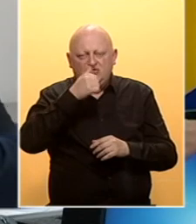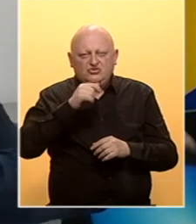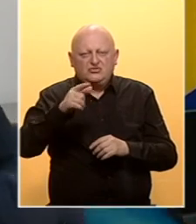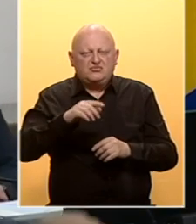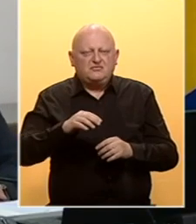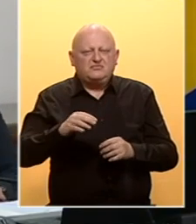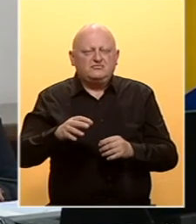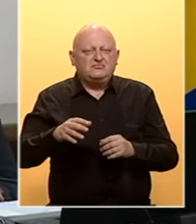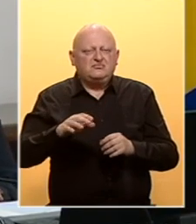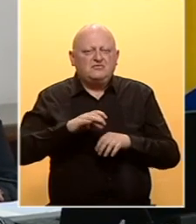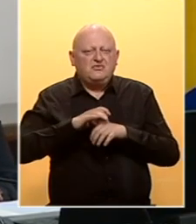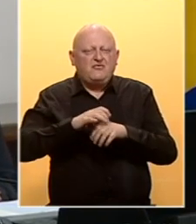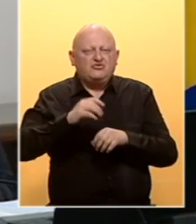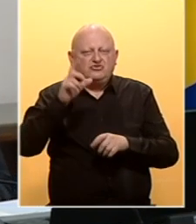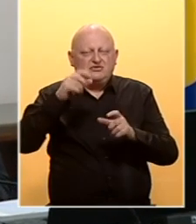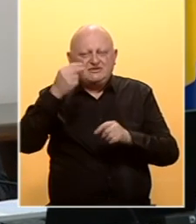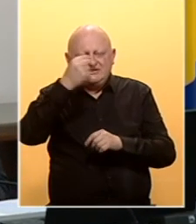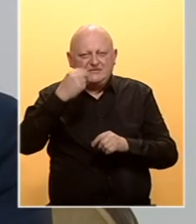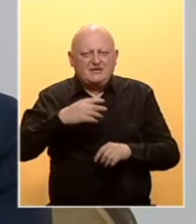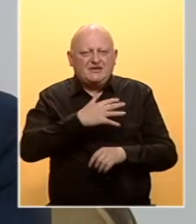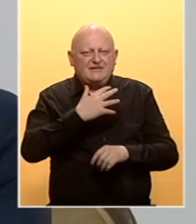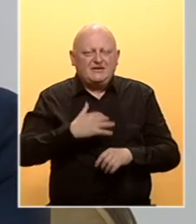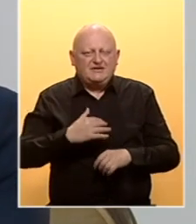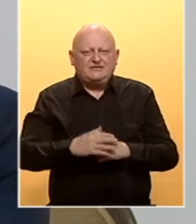su oni ekskluzivni predstavnici Srba i Hrvata.